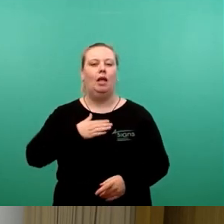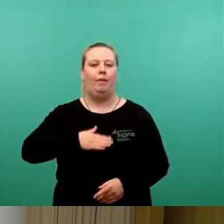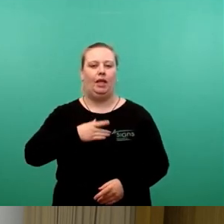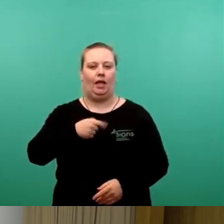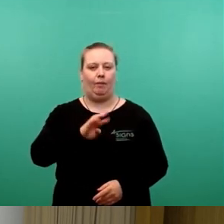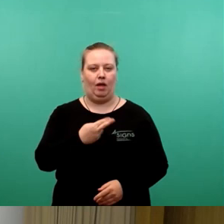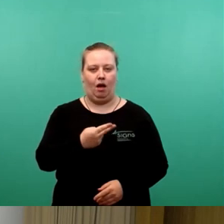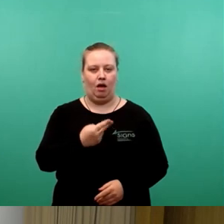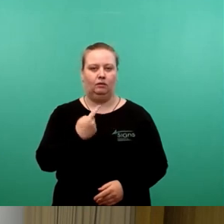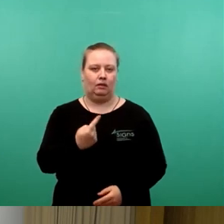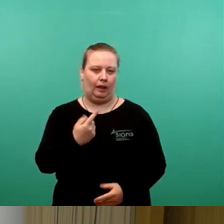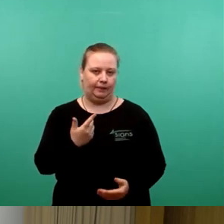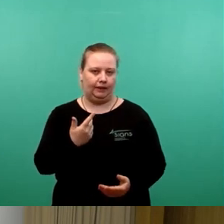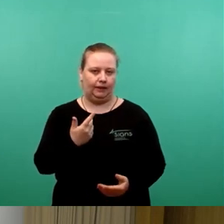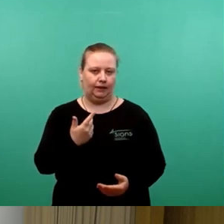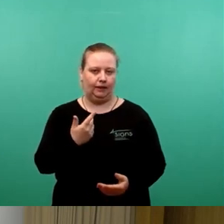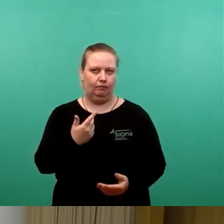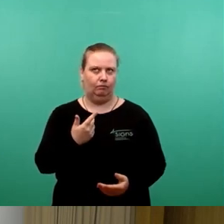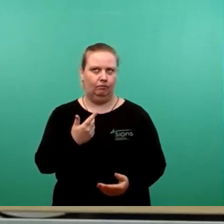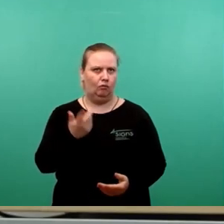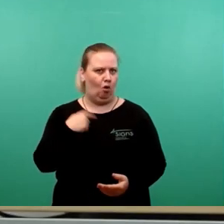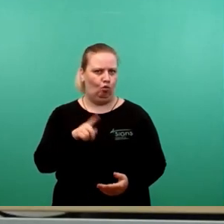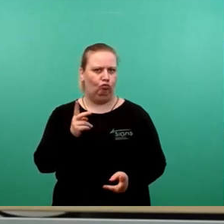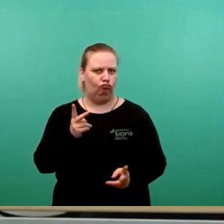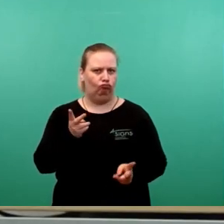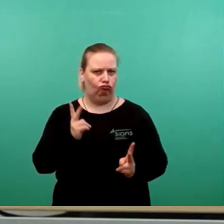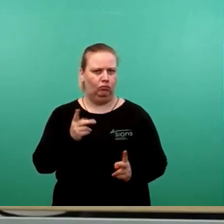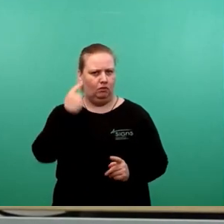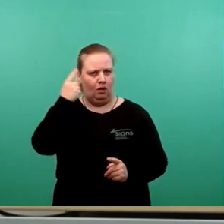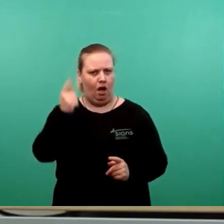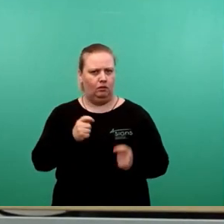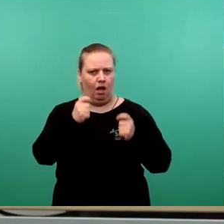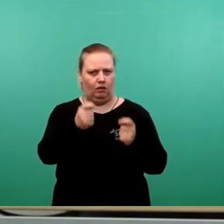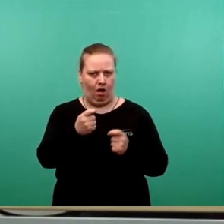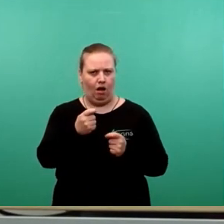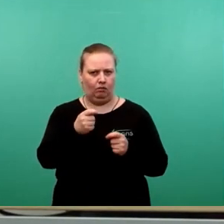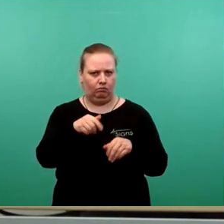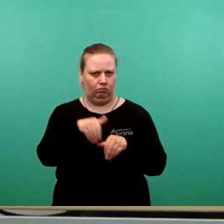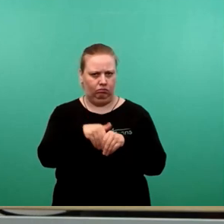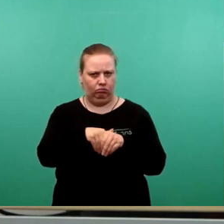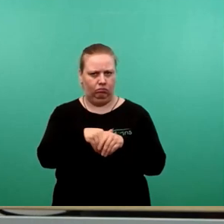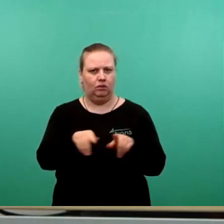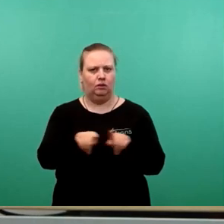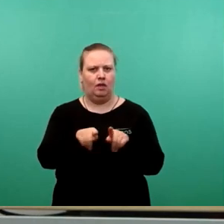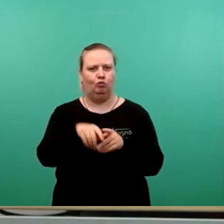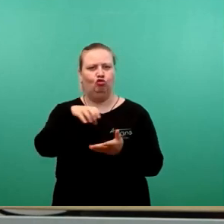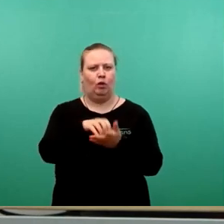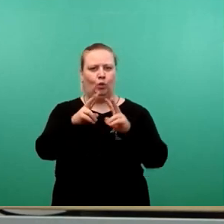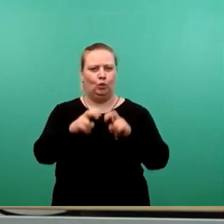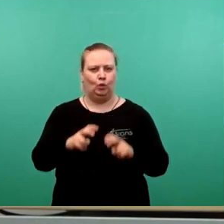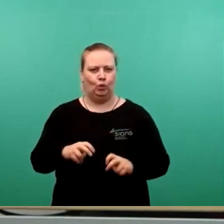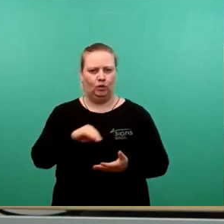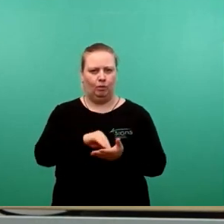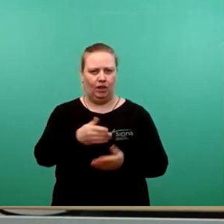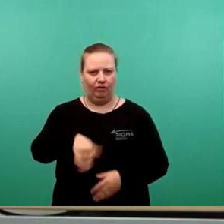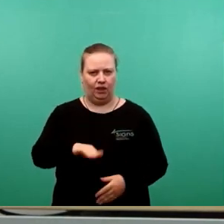zunächst pünktlich, auch wie im Ratsantrag war, eine Standortuntersuchung zur